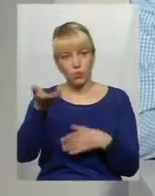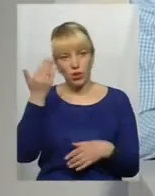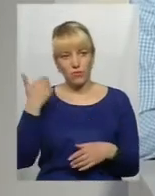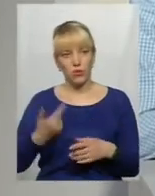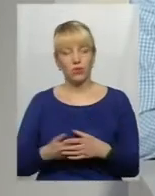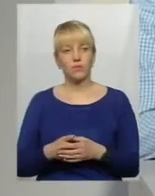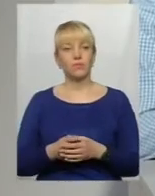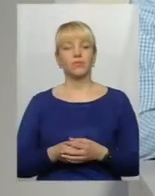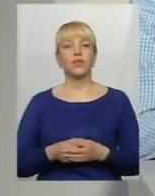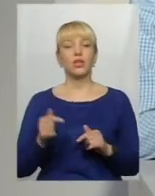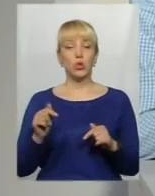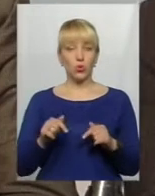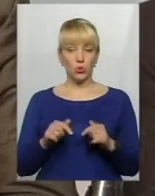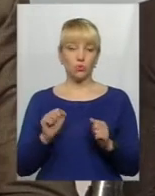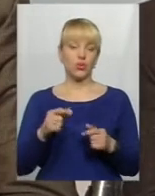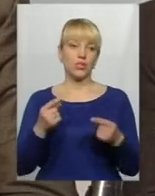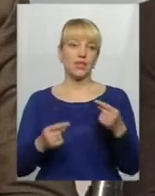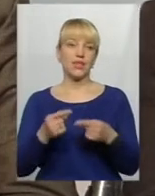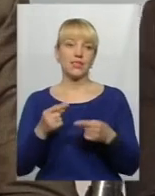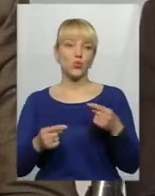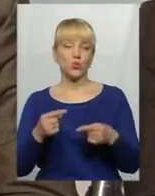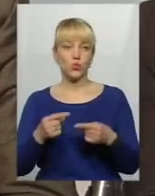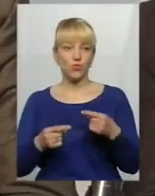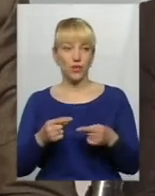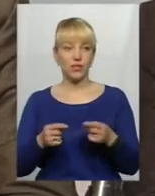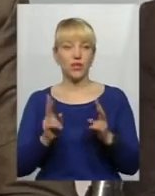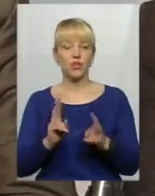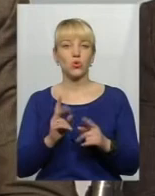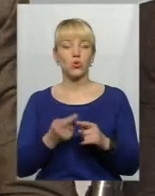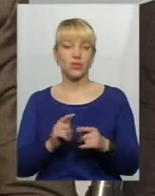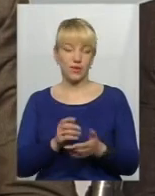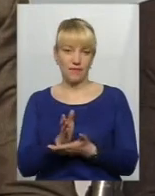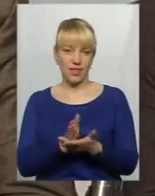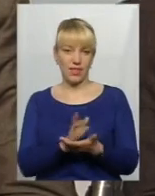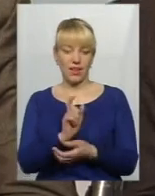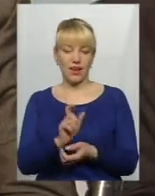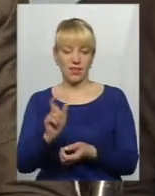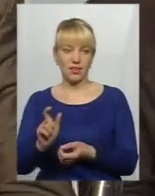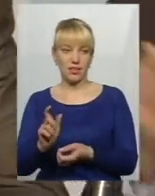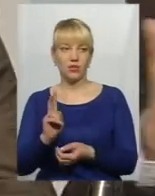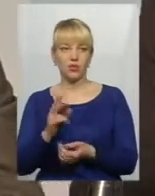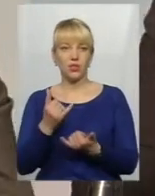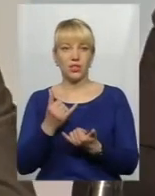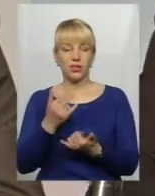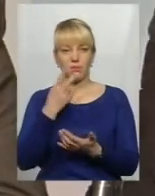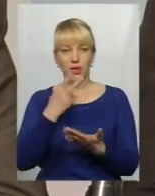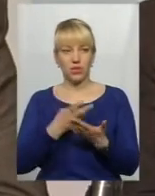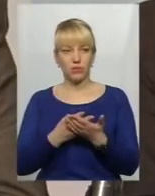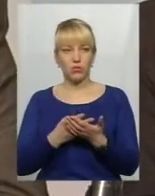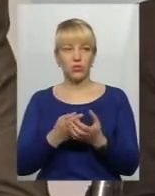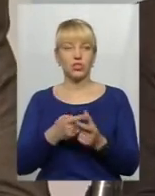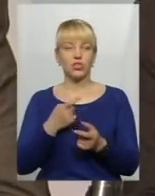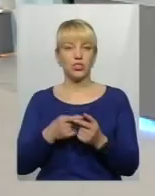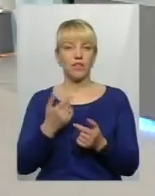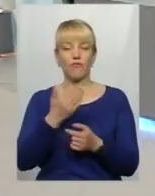дійсно можна дискутувати про те, хто ж ті ветерани, яких ми нині бачимо, чи вони, наскільки